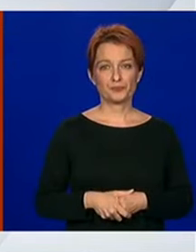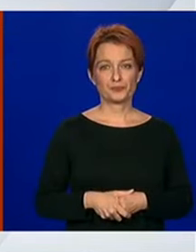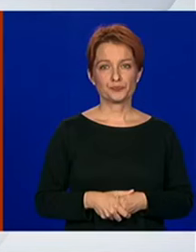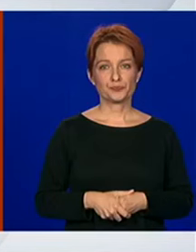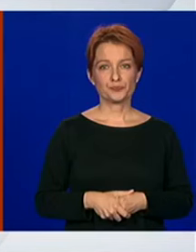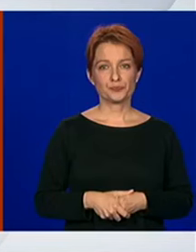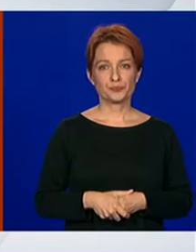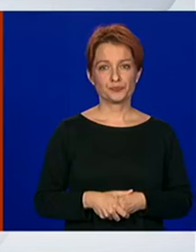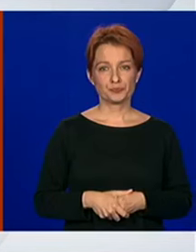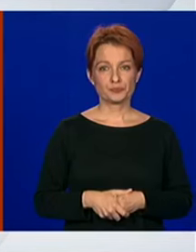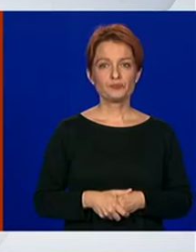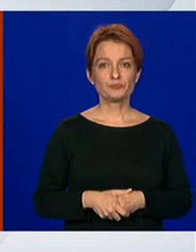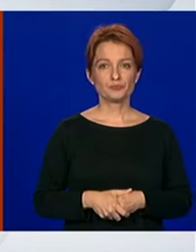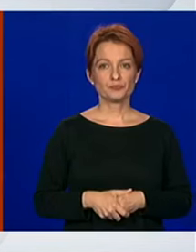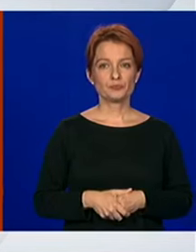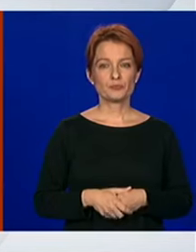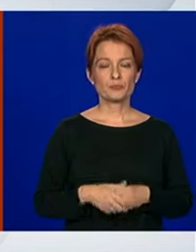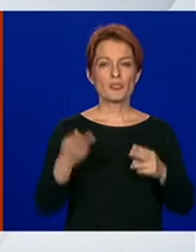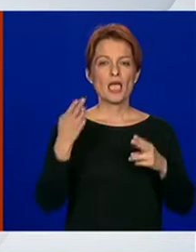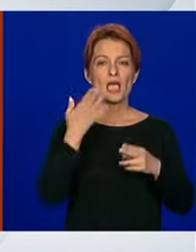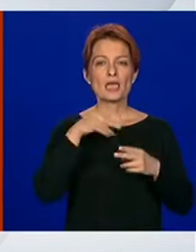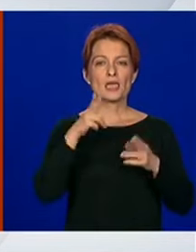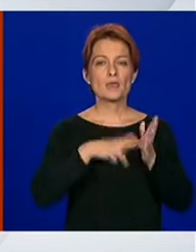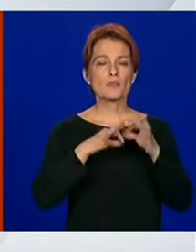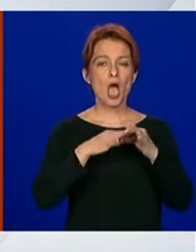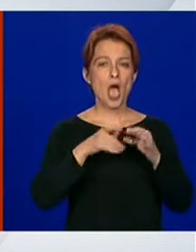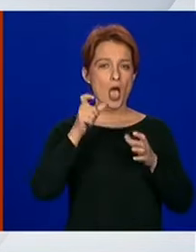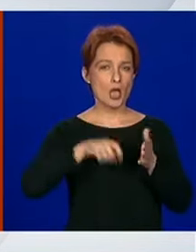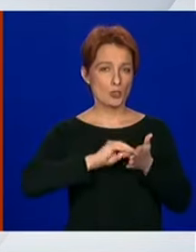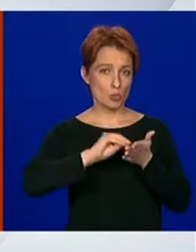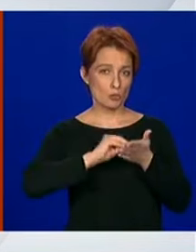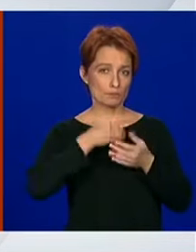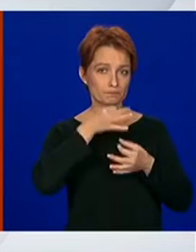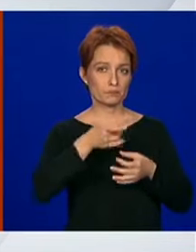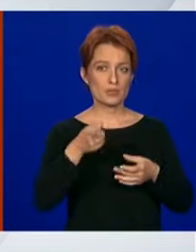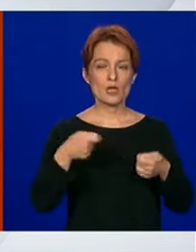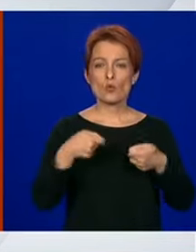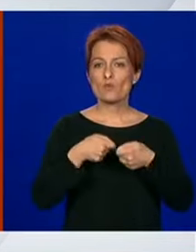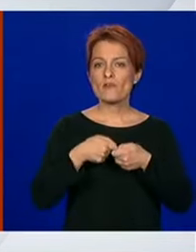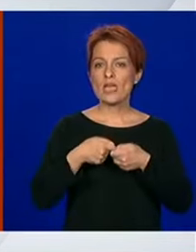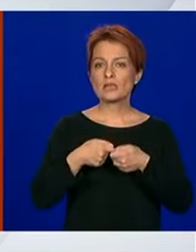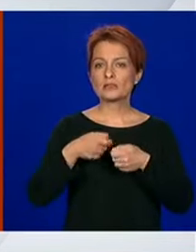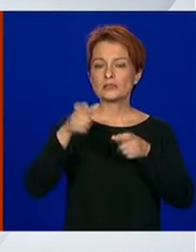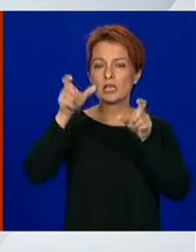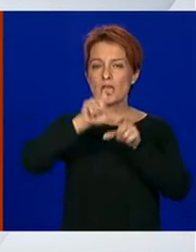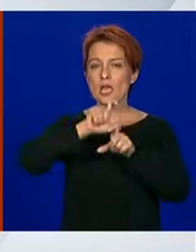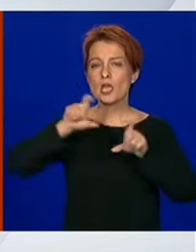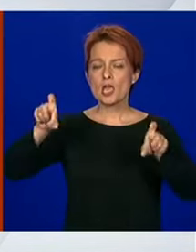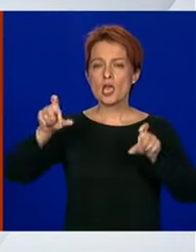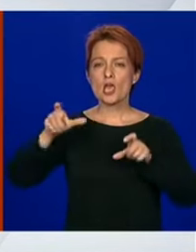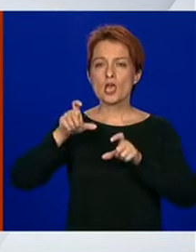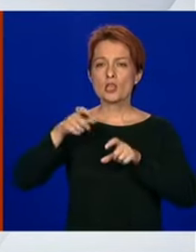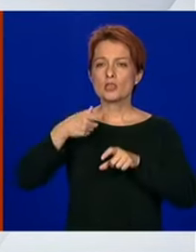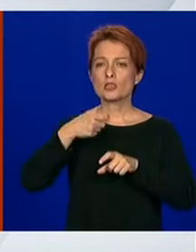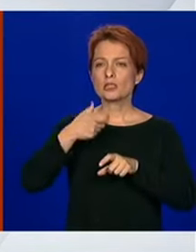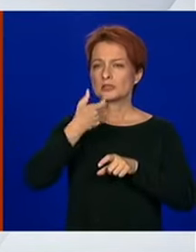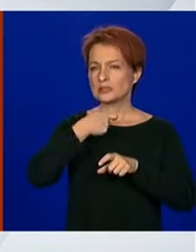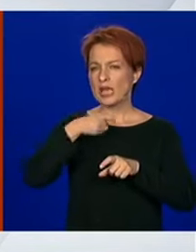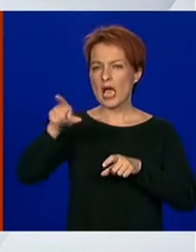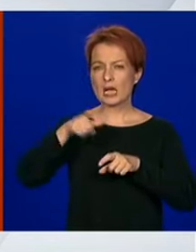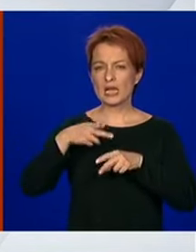Dobar dan, Bežana Larvahina. Evo imam pitanje vezano uz štićenike domova koji su na dijalizi